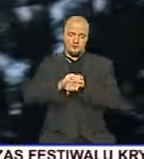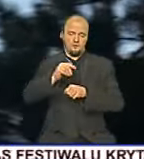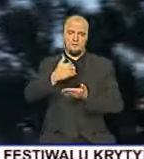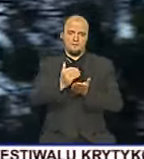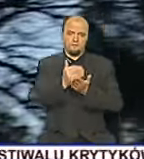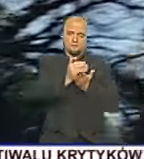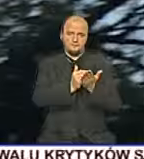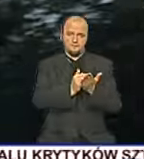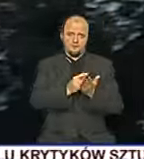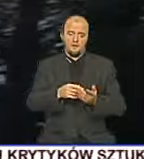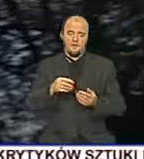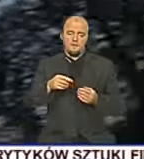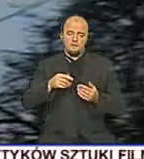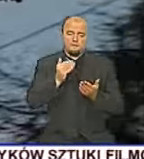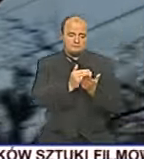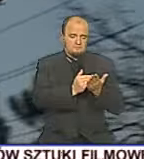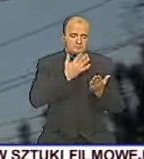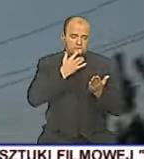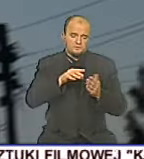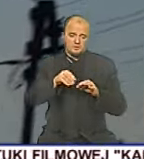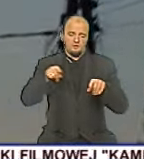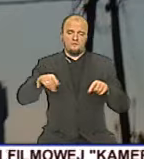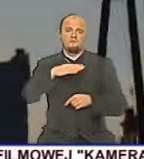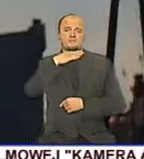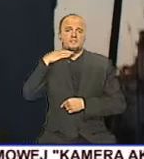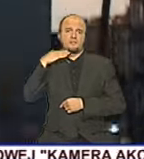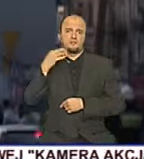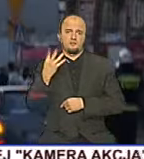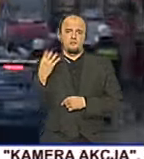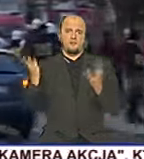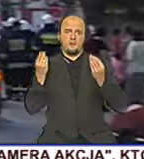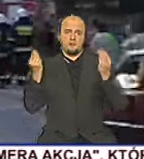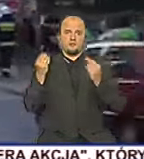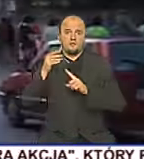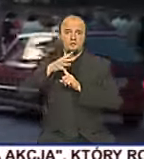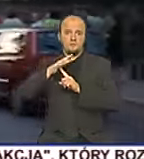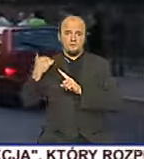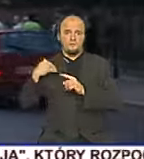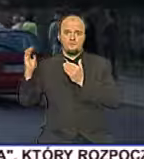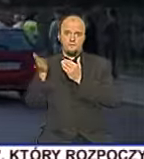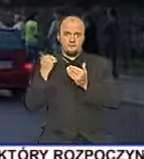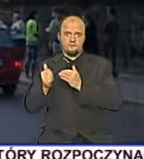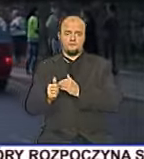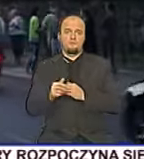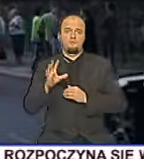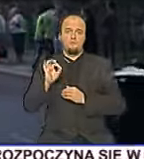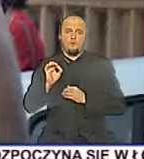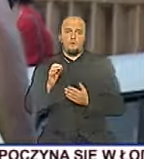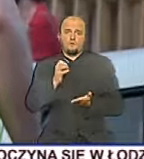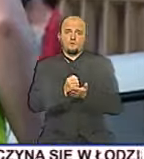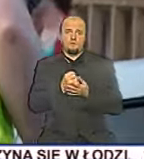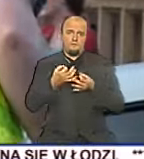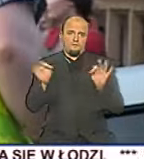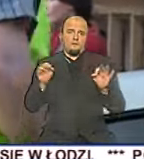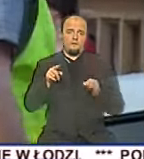wskazują, że tyle karetek powinno wystarczyć, dodaje rzecznik NFZ-u. Śmigłowiec został wezwany, bo ustawa dopuszcza takie działanie.